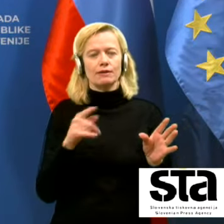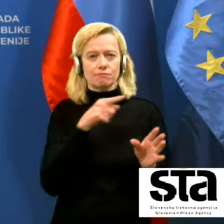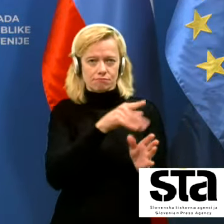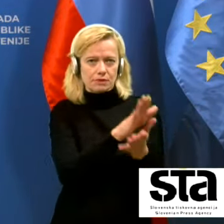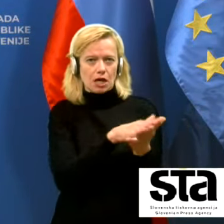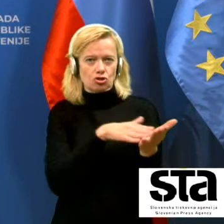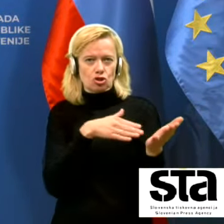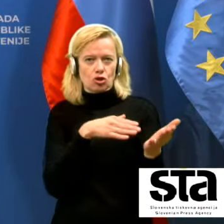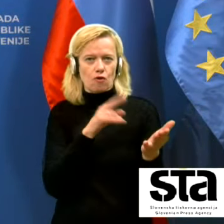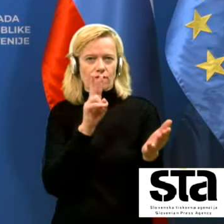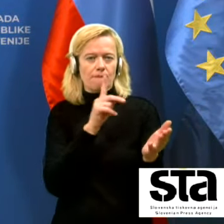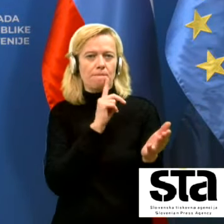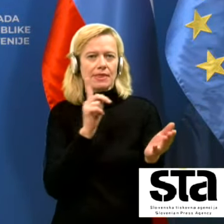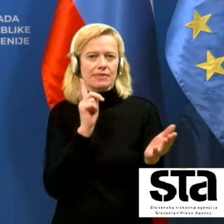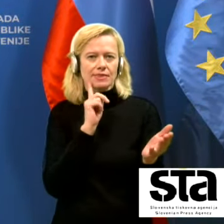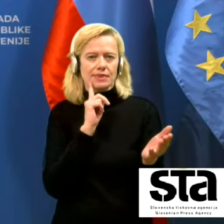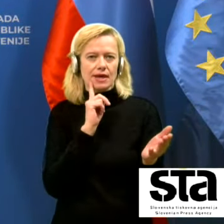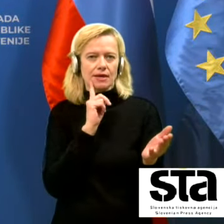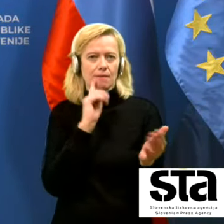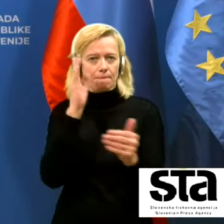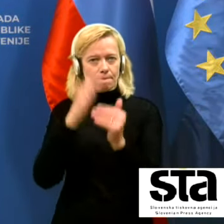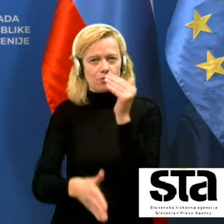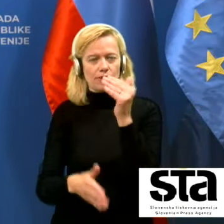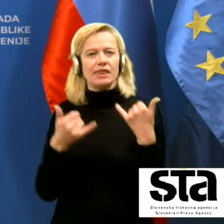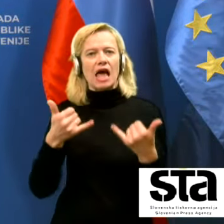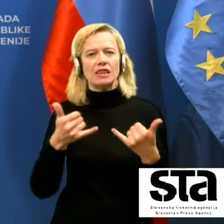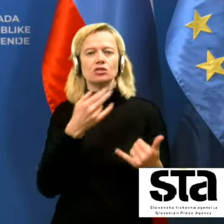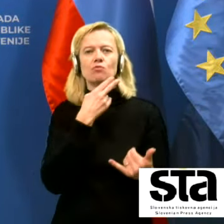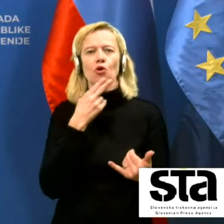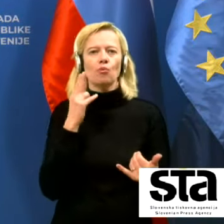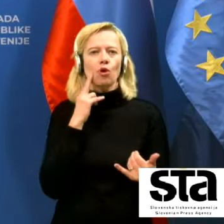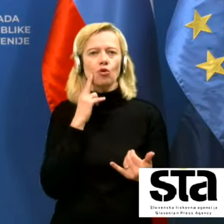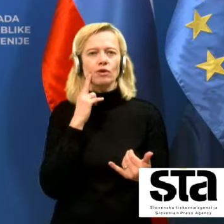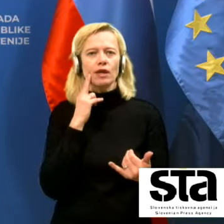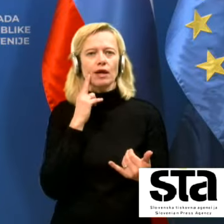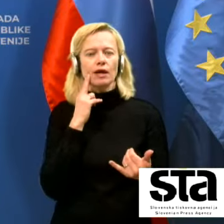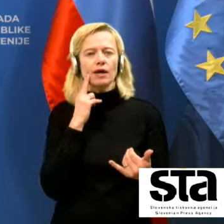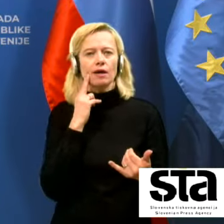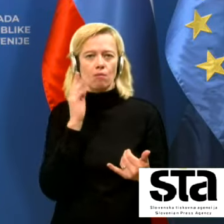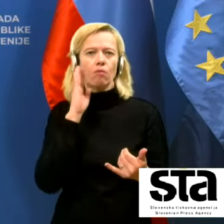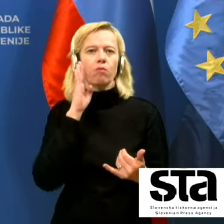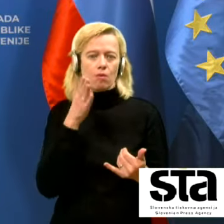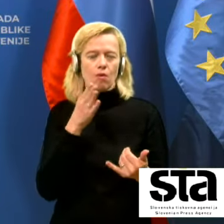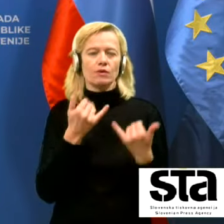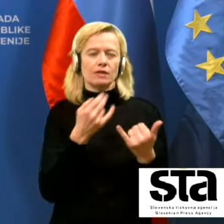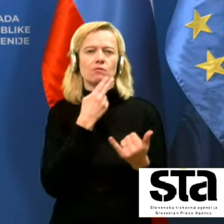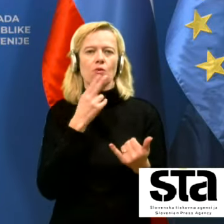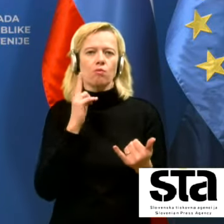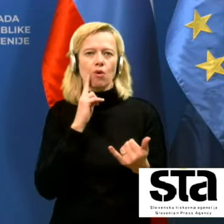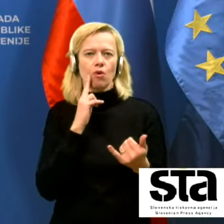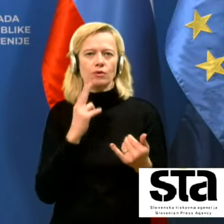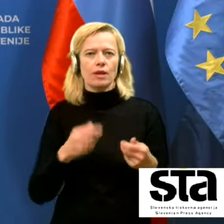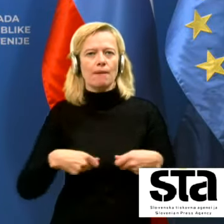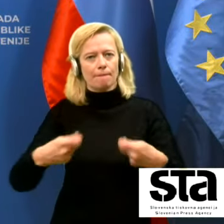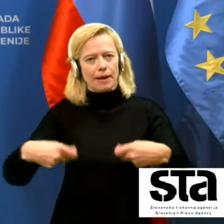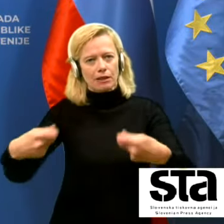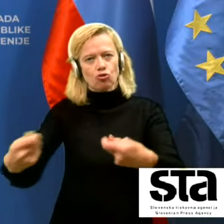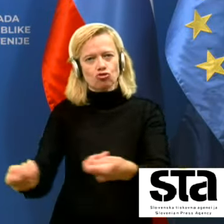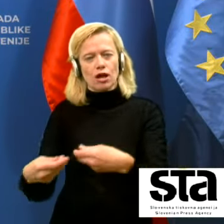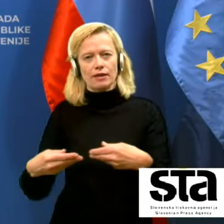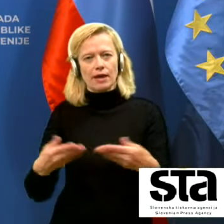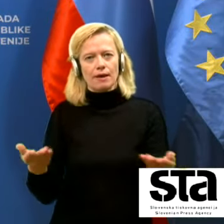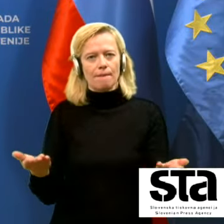petek in poteče danes popovdan. Danes popovdan se bodo predložene ponudbe